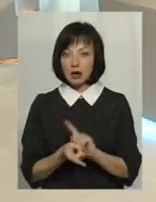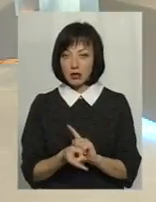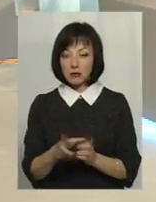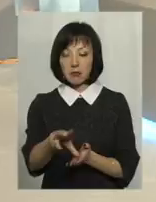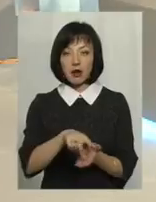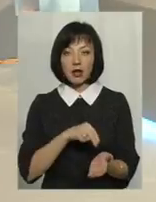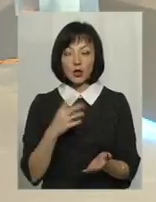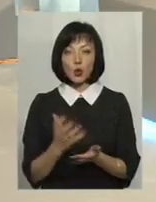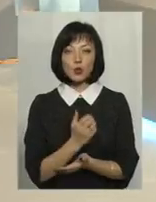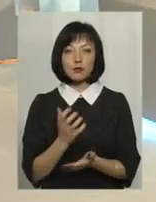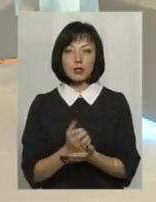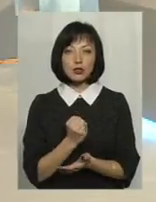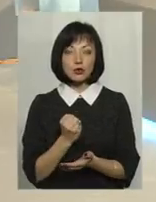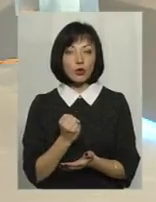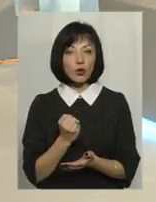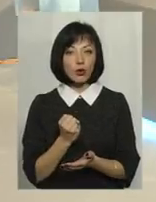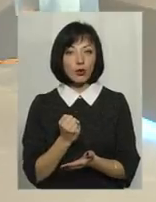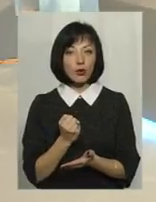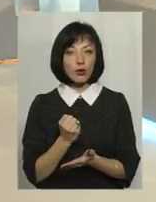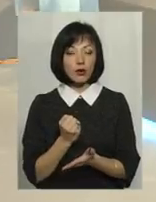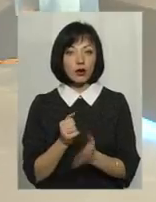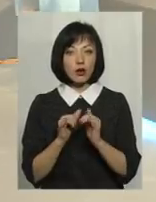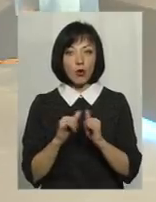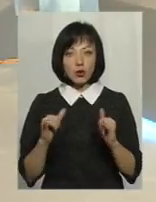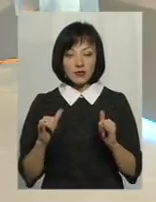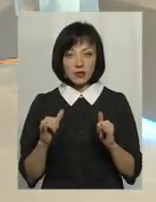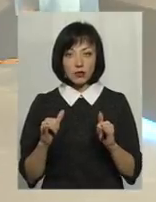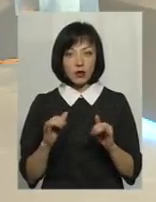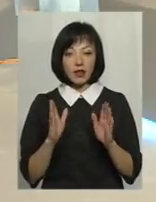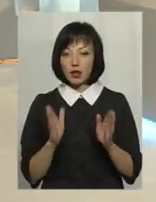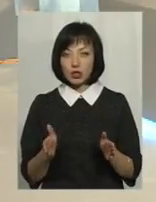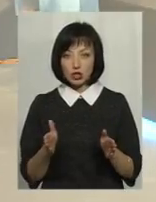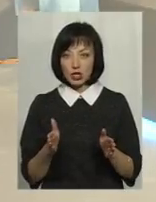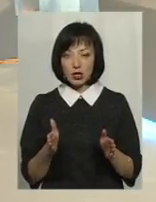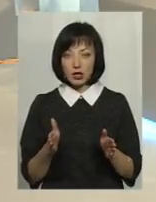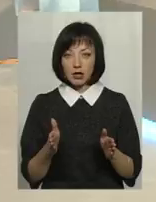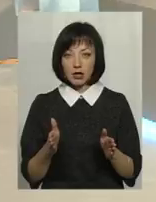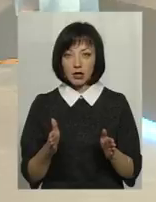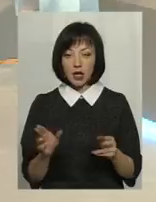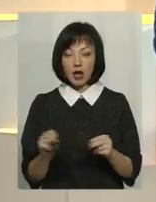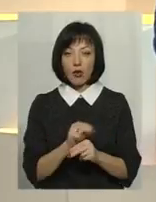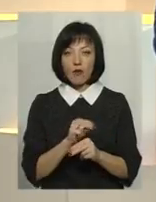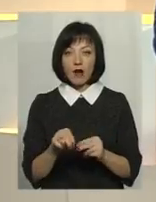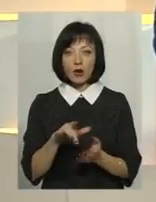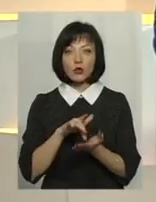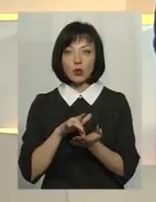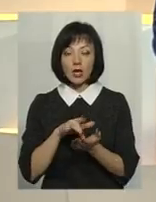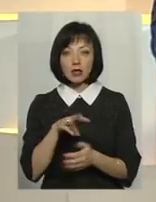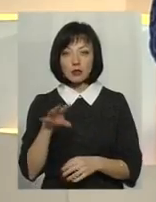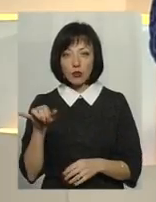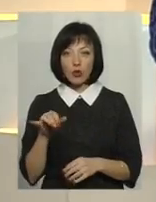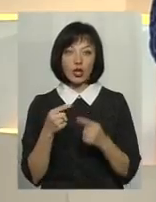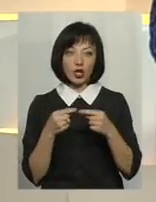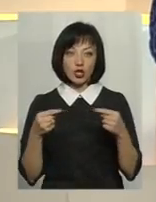прикладом успішного розвитку, не лише, скажімо, лікувального туризму, а й